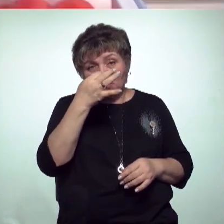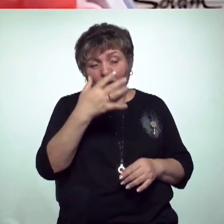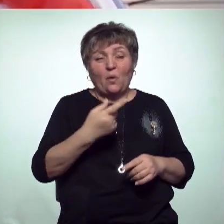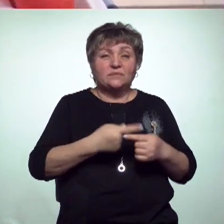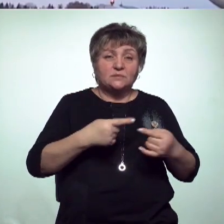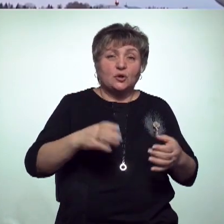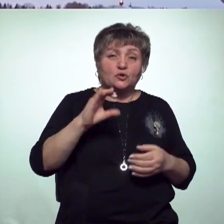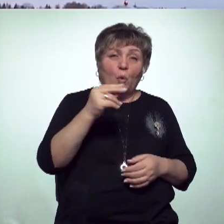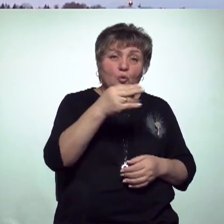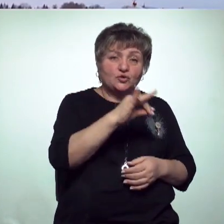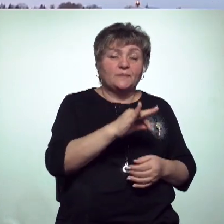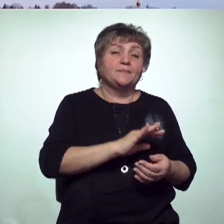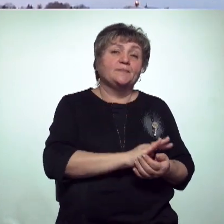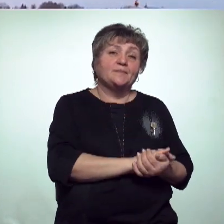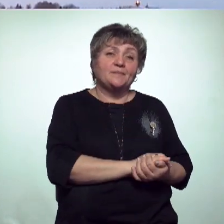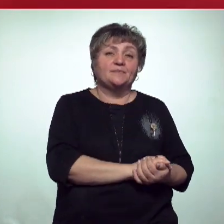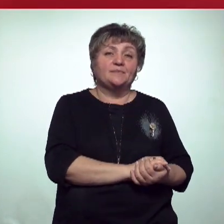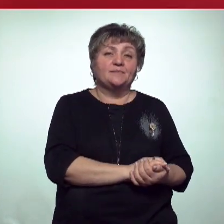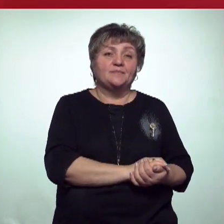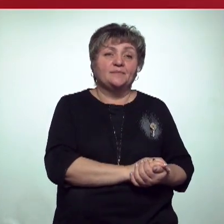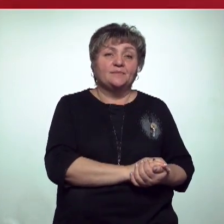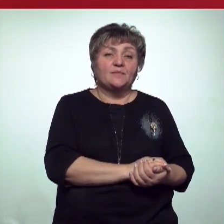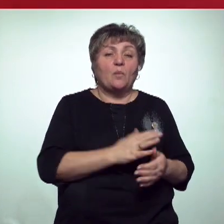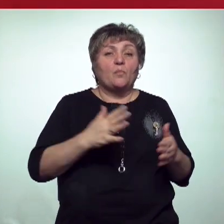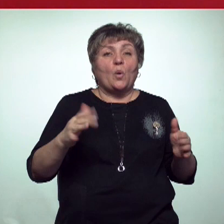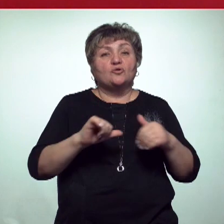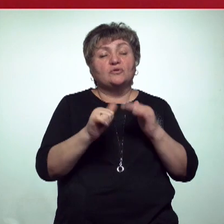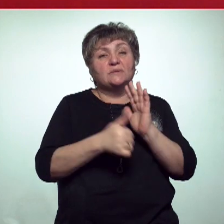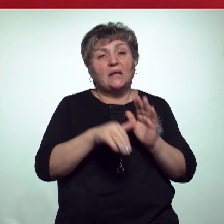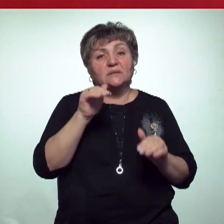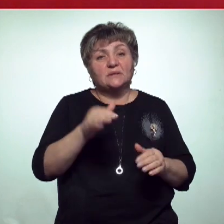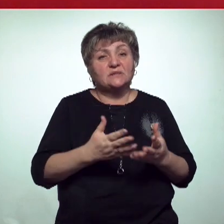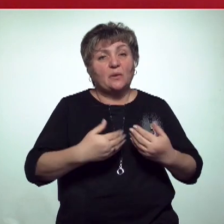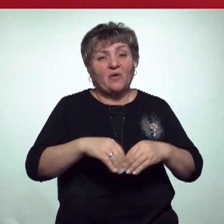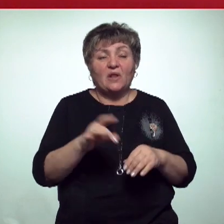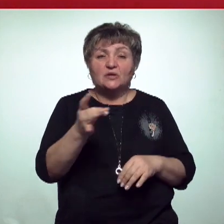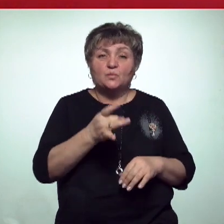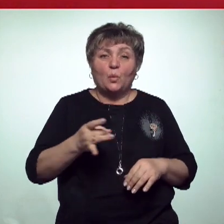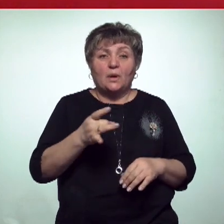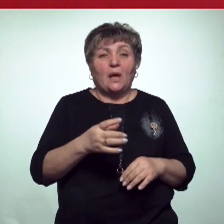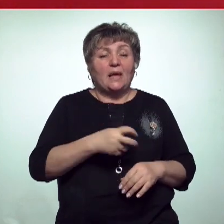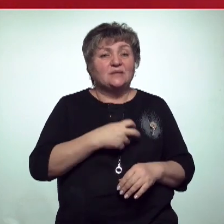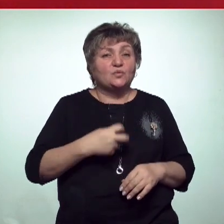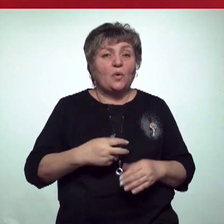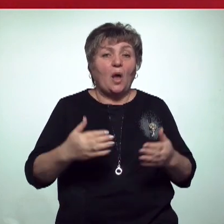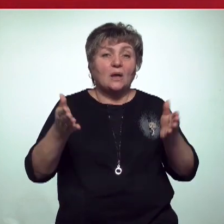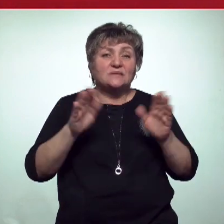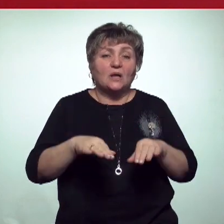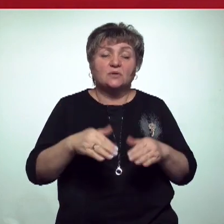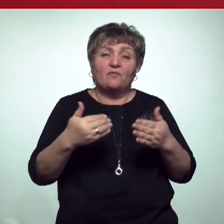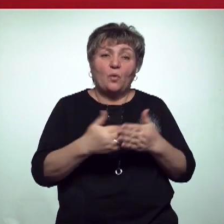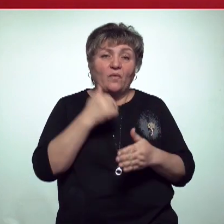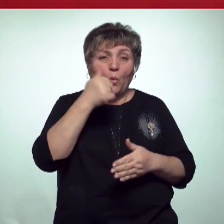Анна Ковырзина, Илья Дериндяев. Новости. Более 16 тысяч семей в республике рискуют остаться в Новый год без